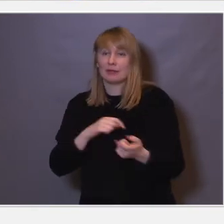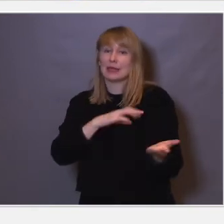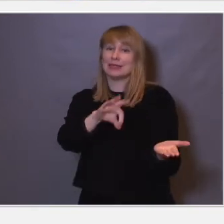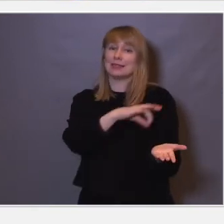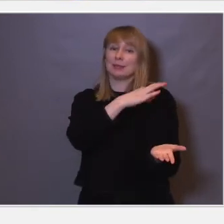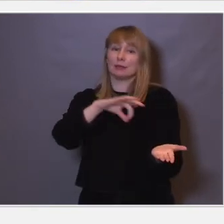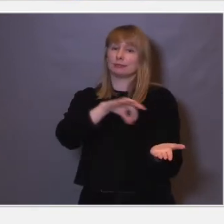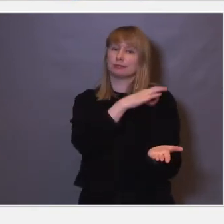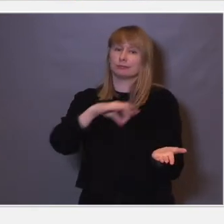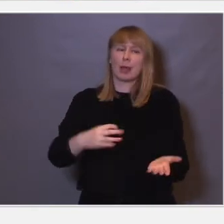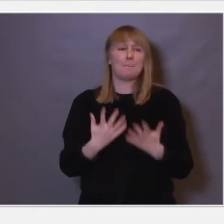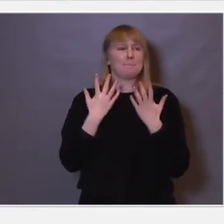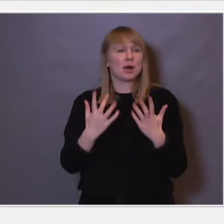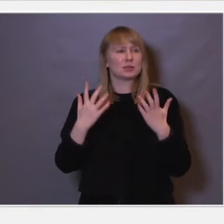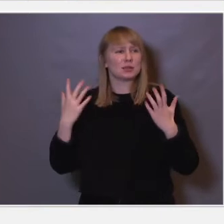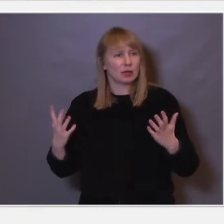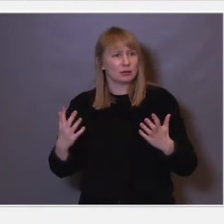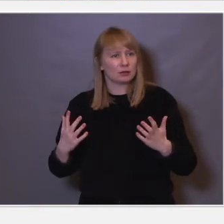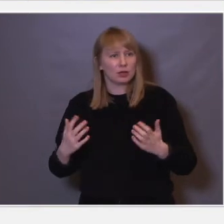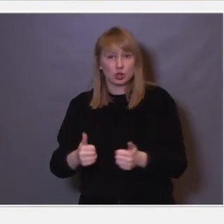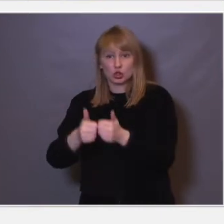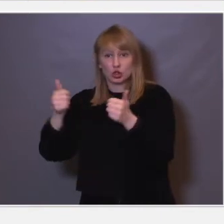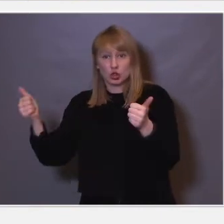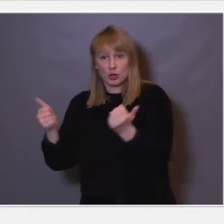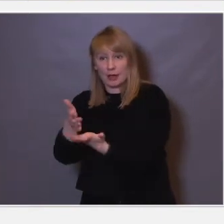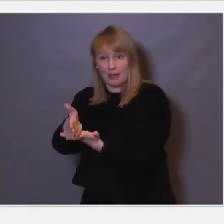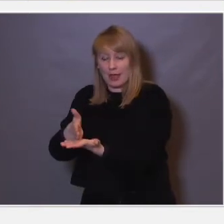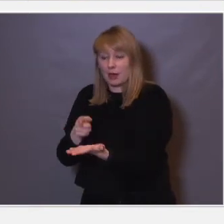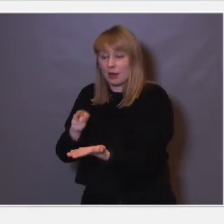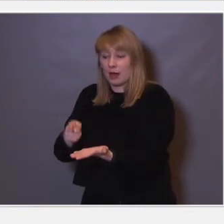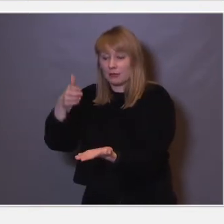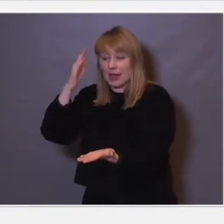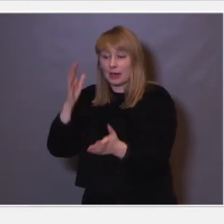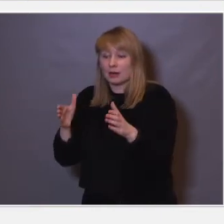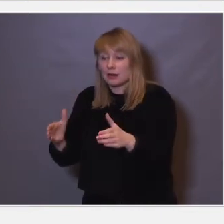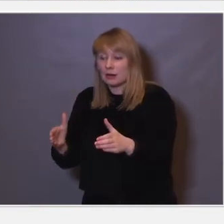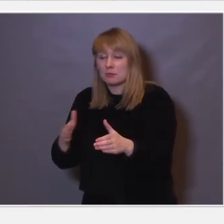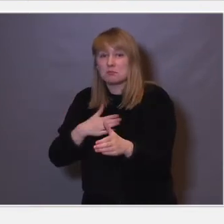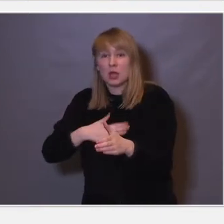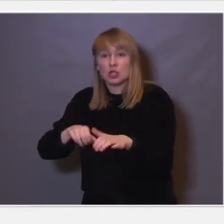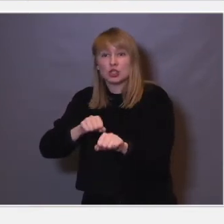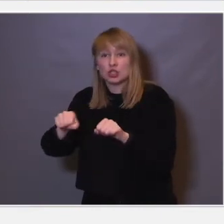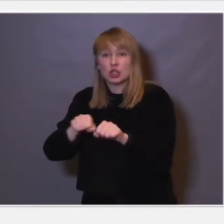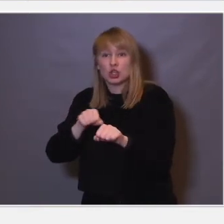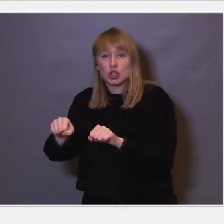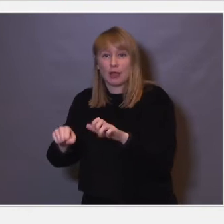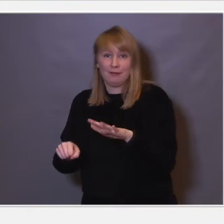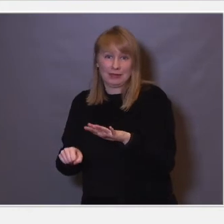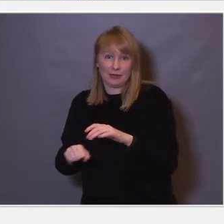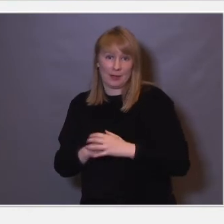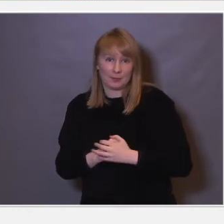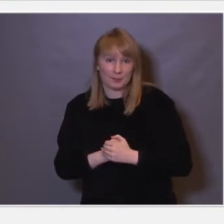har spilt mye, der er det større del av hjernebarken deres brukes til å styre de fingrene på venstre hånd.